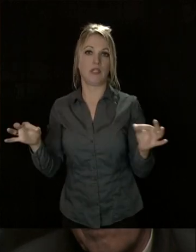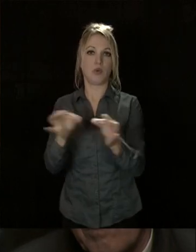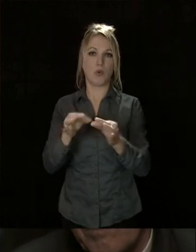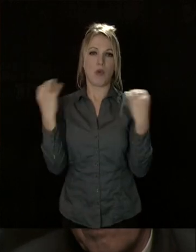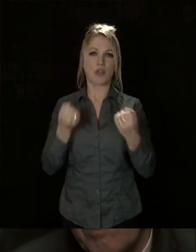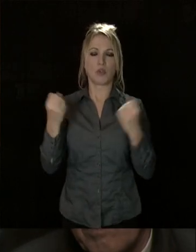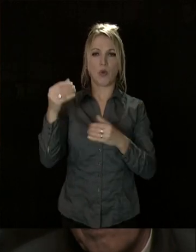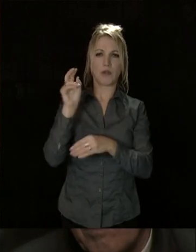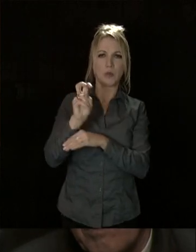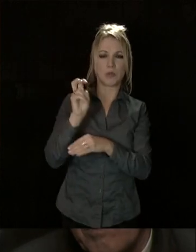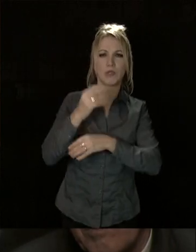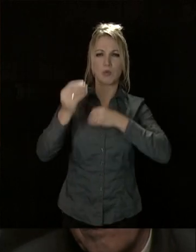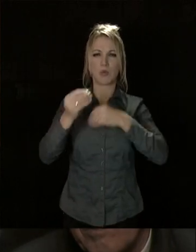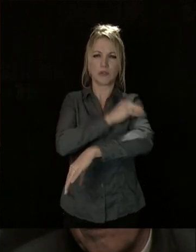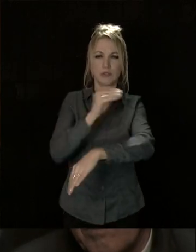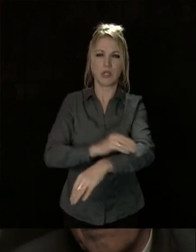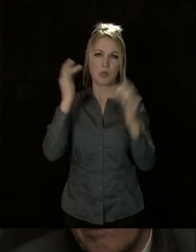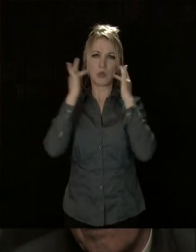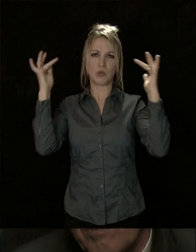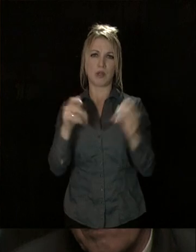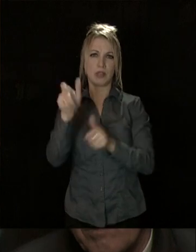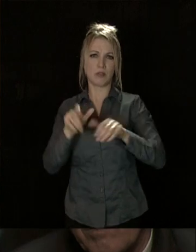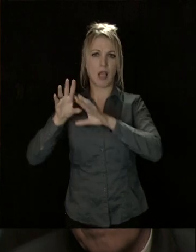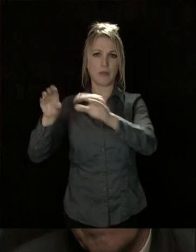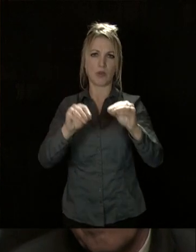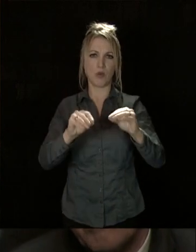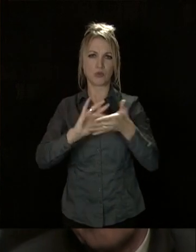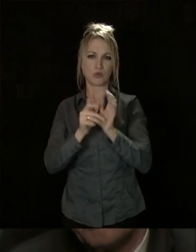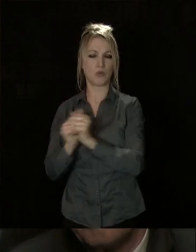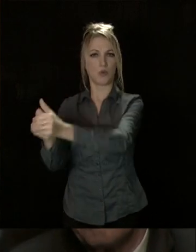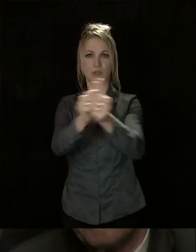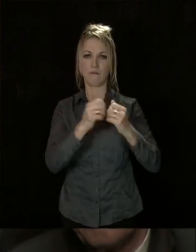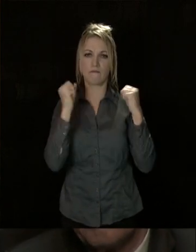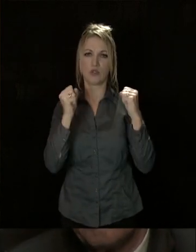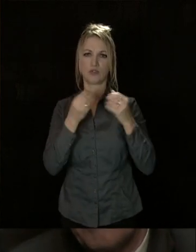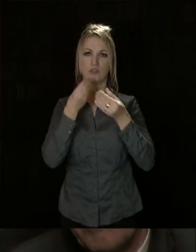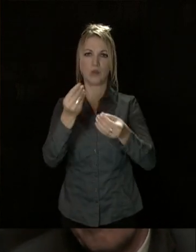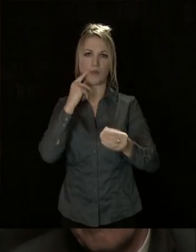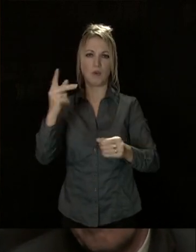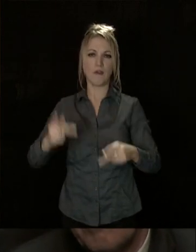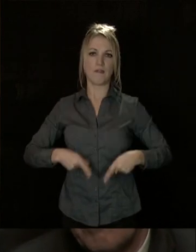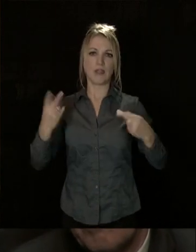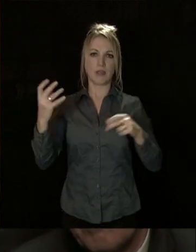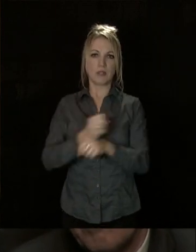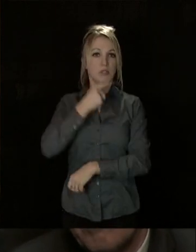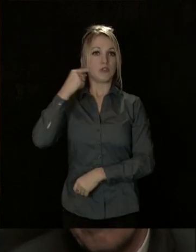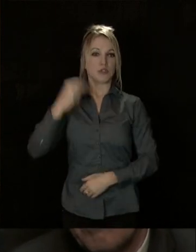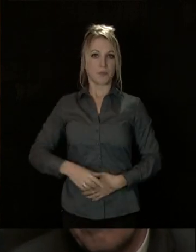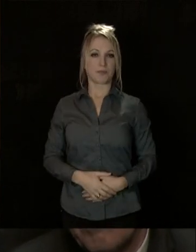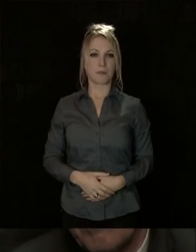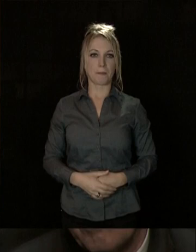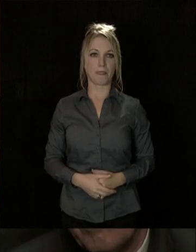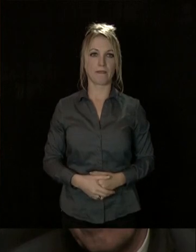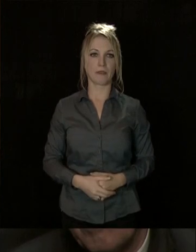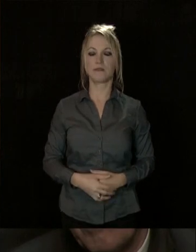associatifs, culturels, sportifs, habitants, conjuguions nos forces pour que vive et réussisse Dijon. A vous,